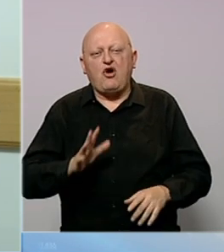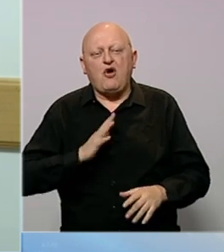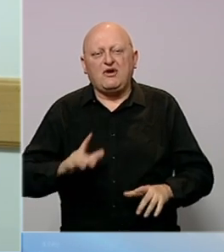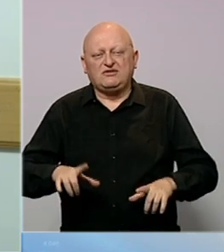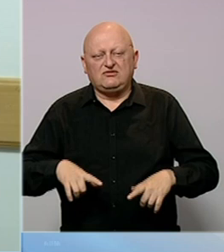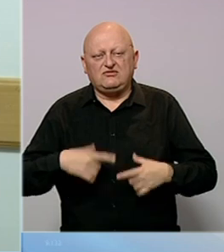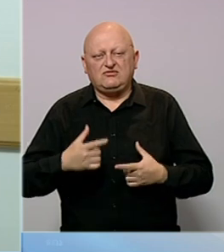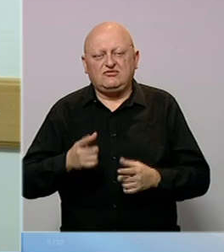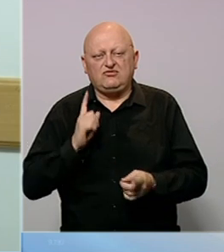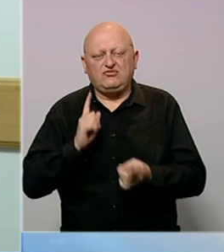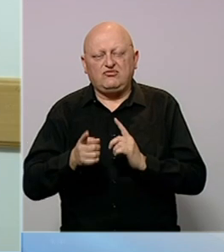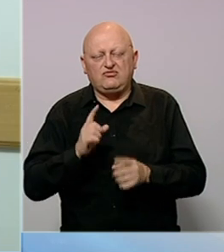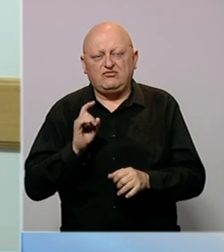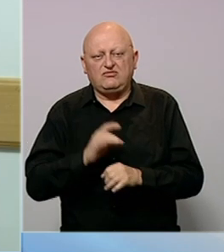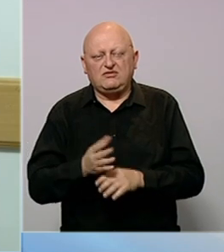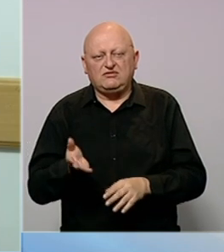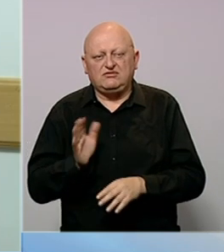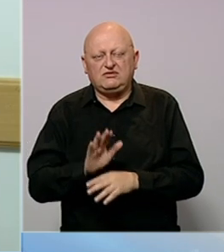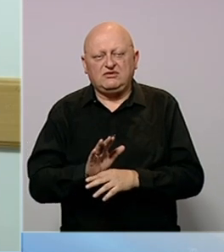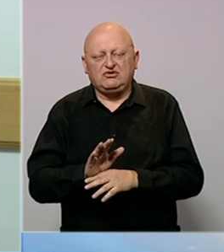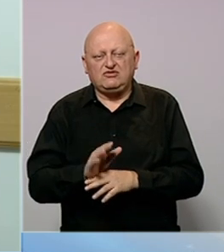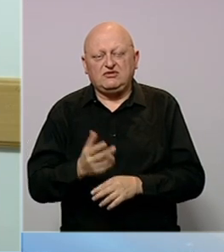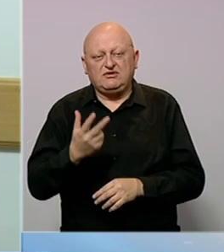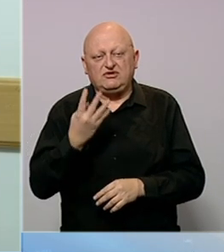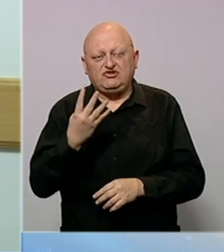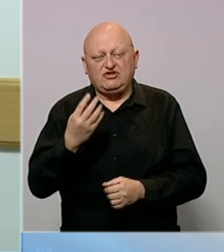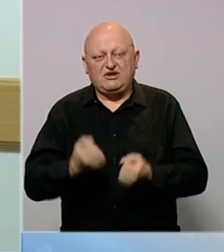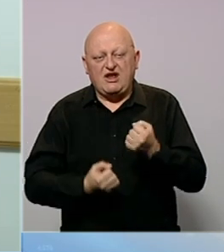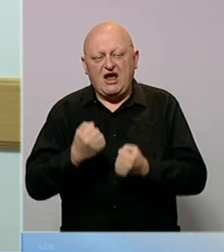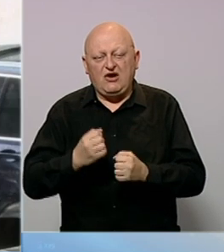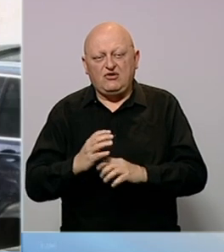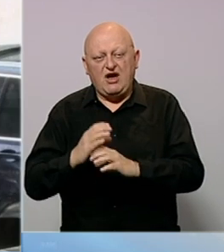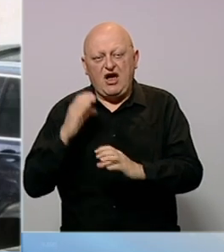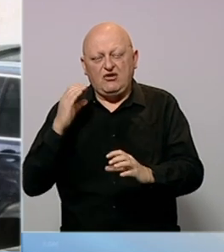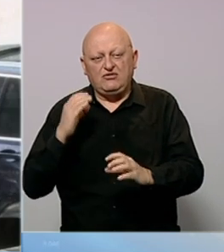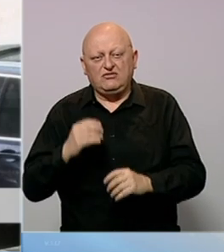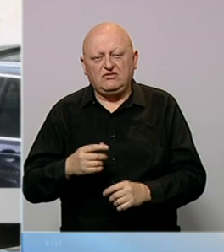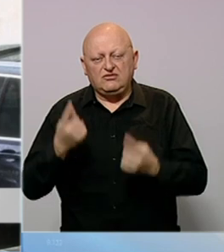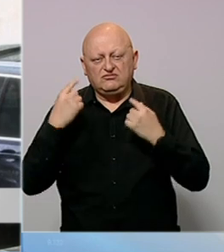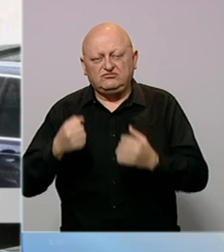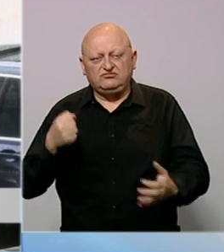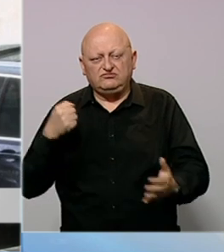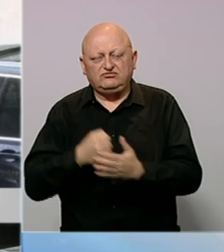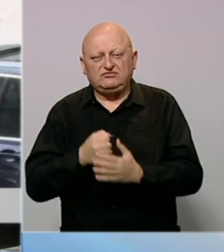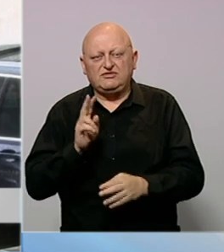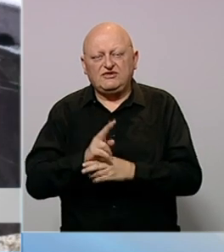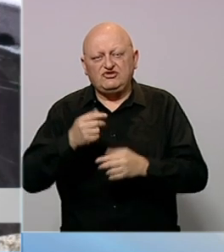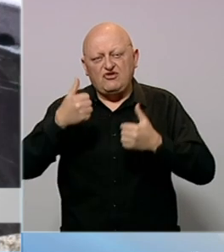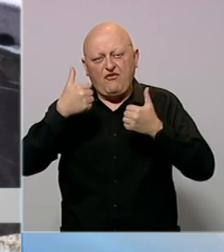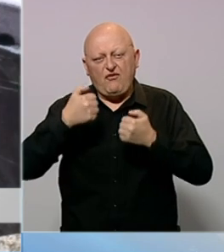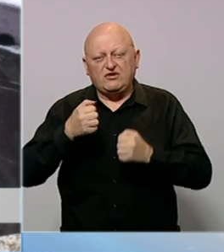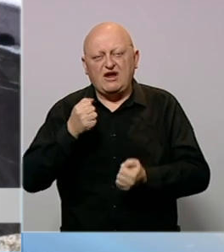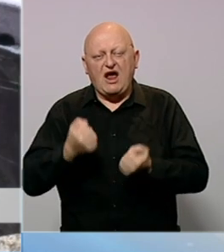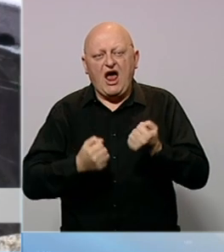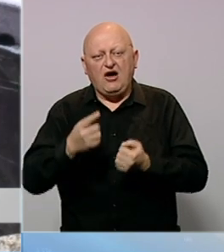život. U prometu je nezgoda gdje su sudjelovala četripudička motorna vozila. O silini udara svjedoče i fotografije